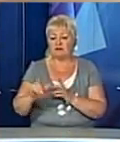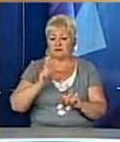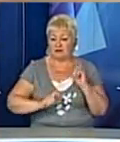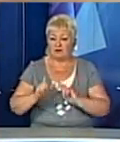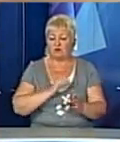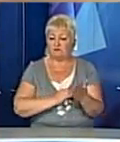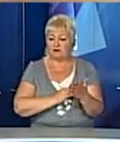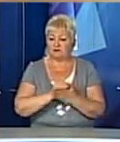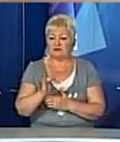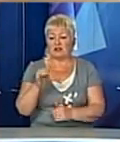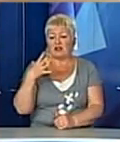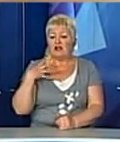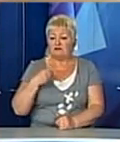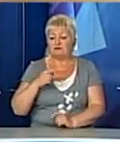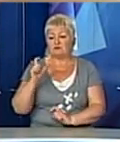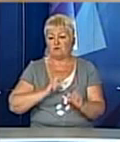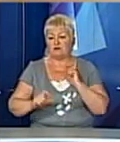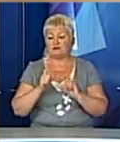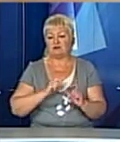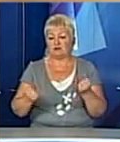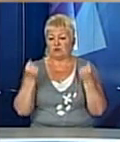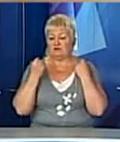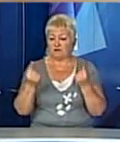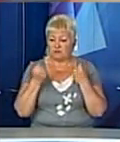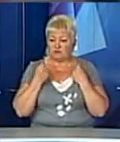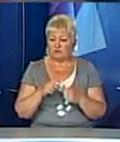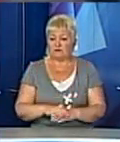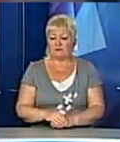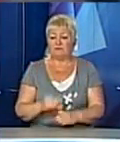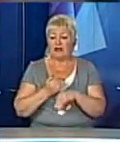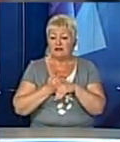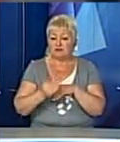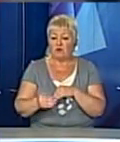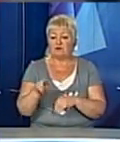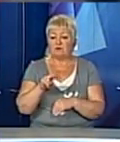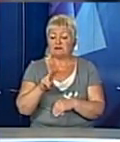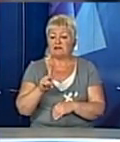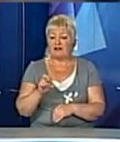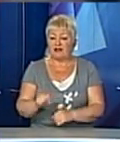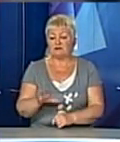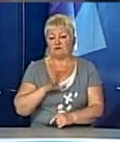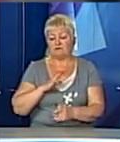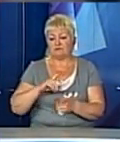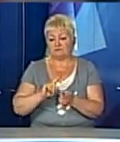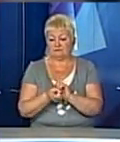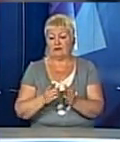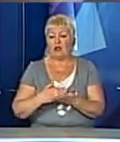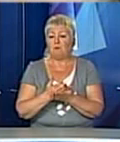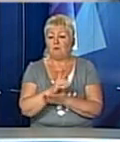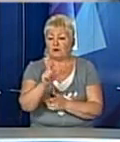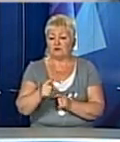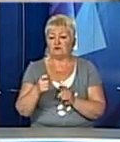університету та у Львівському інституті фізичної культури. Згодом Ярослав Кензір став політиком. У